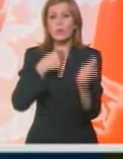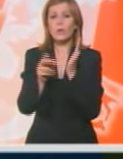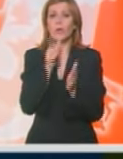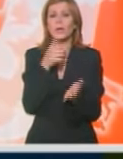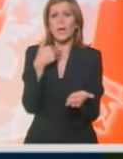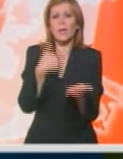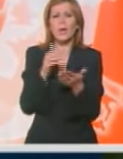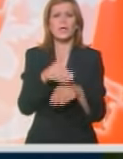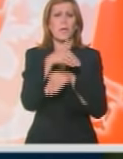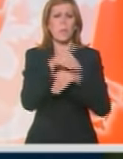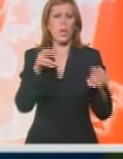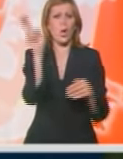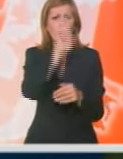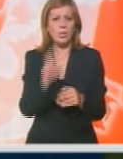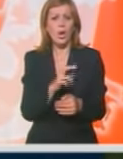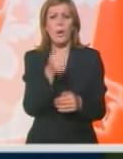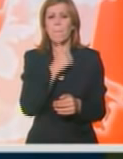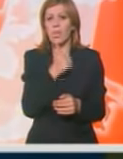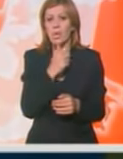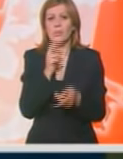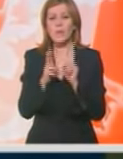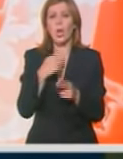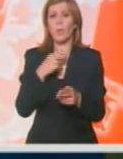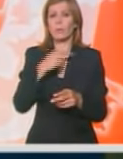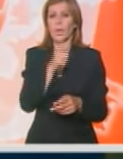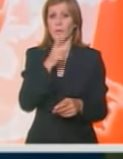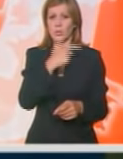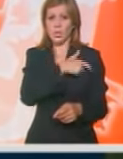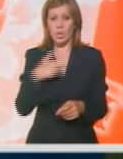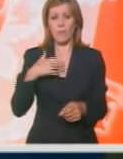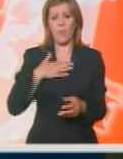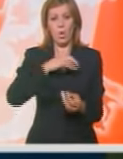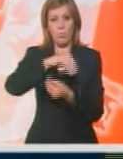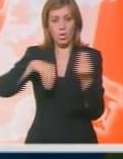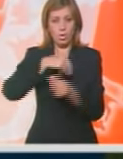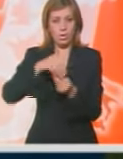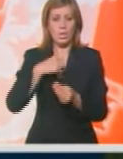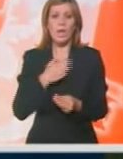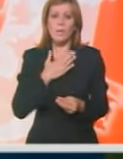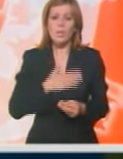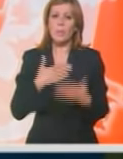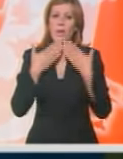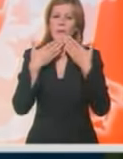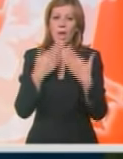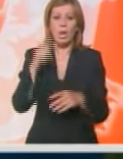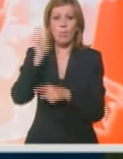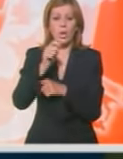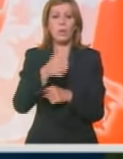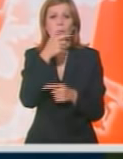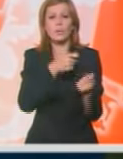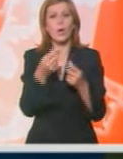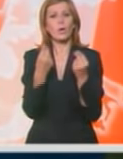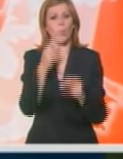da troši milijone dolara porezkih obveznika kako bi me osudili, mene i moju porodicu. Želim da zahvalim poroti što su doneli